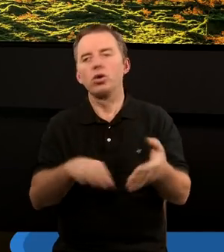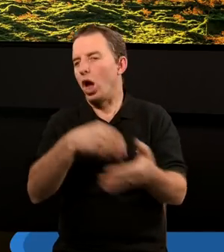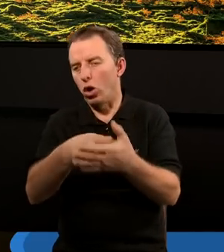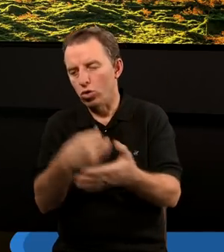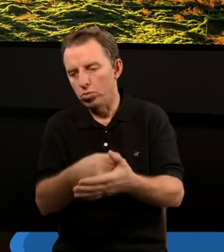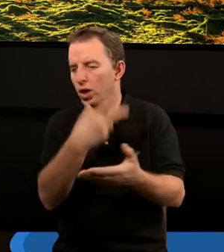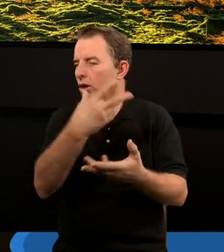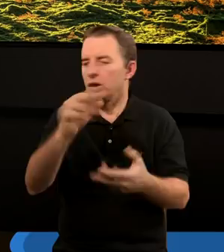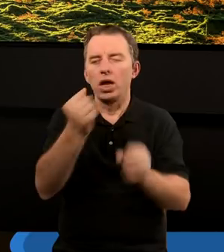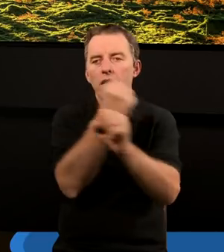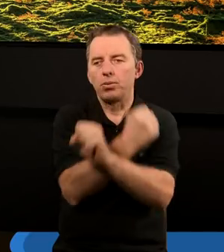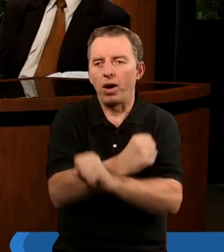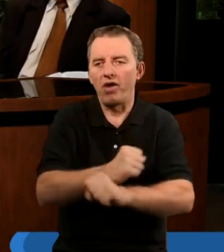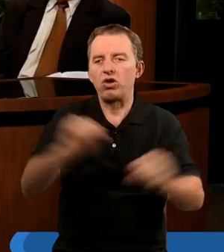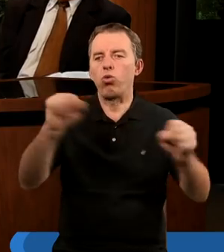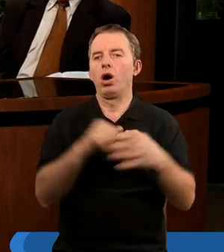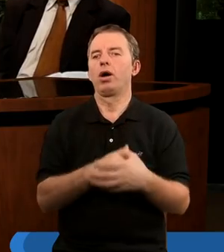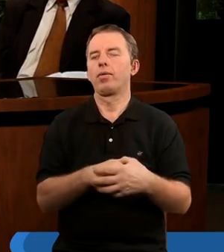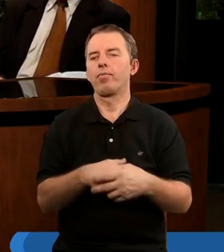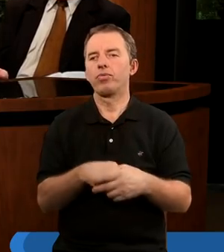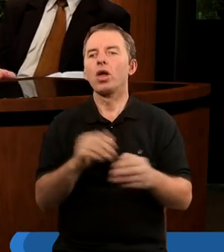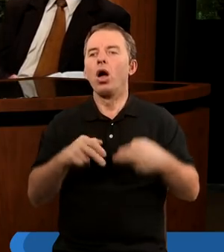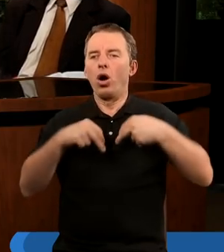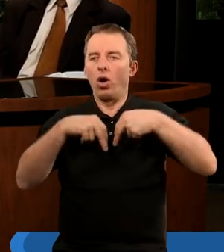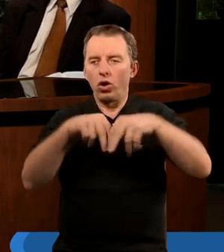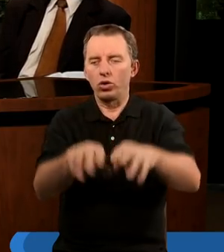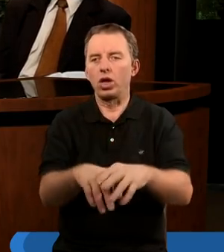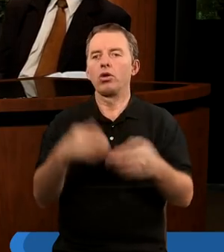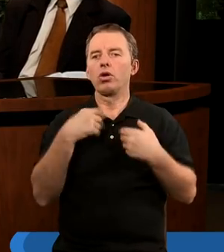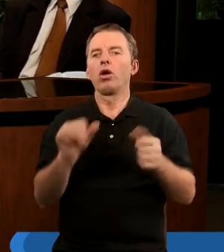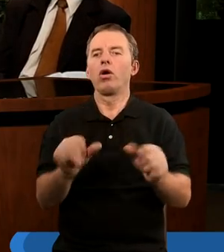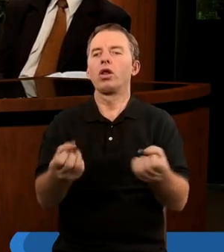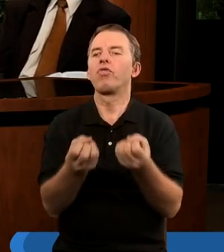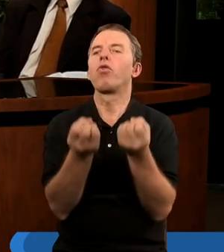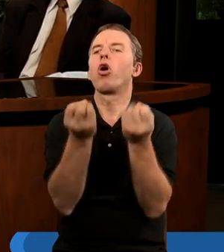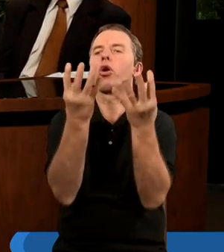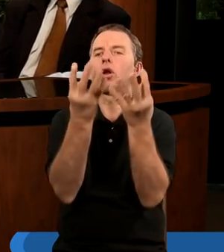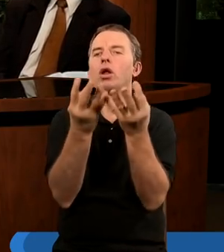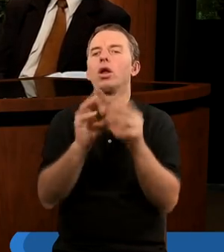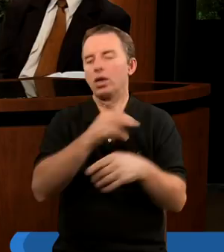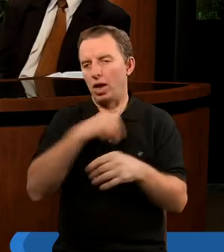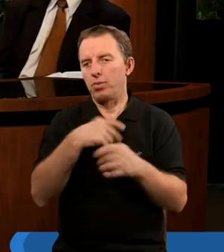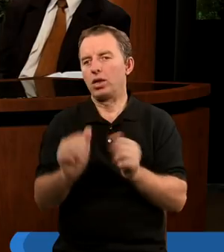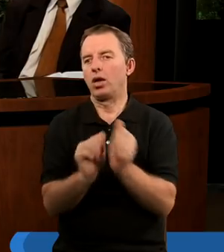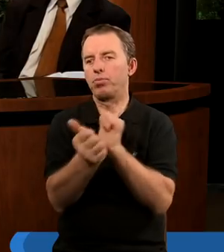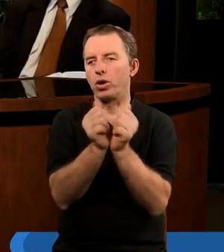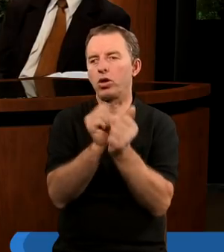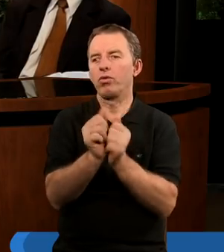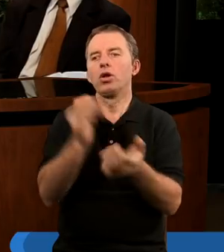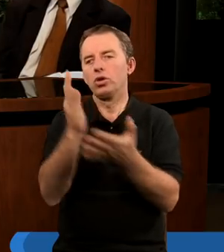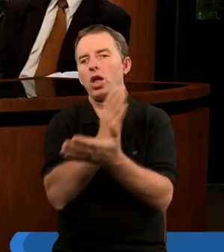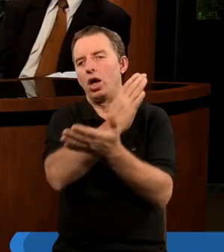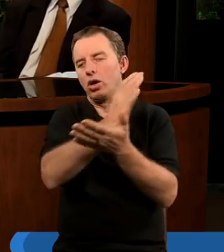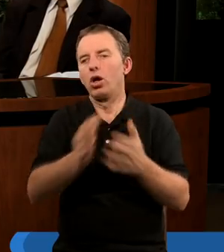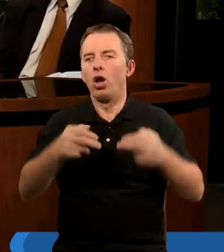odkupiło i nie zbawiło. Okej. Ludzie oddają się sportowi, chociaż sam jestem sportowcem, prawda? Ale niektórzy